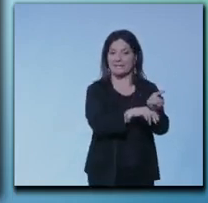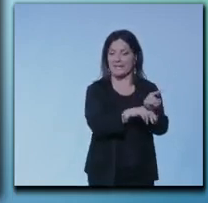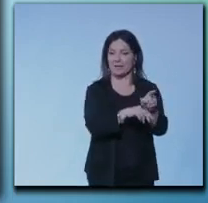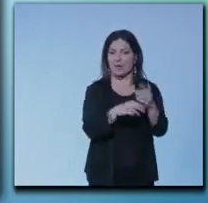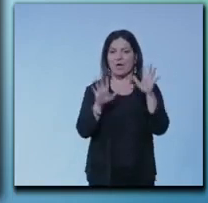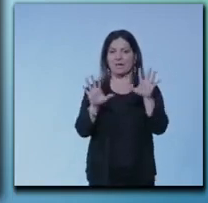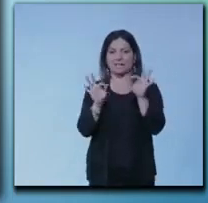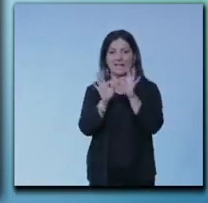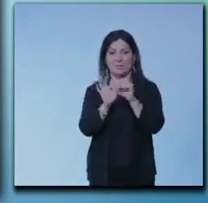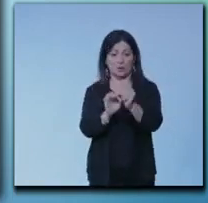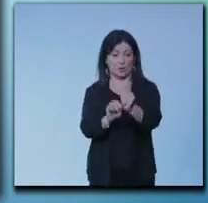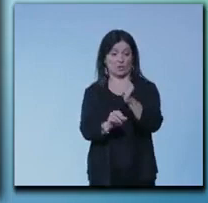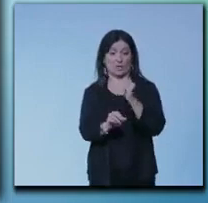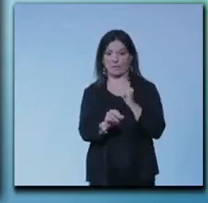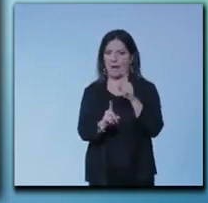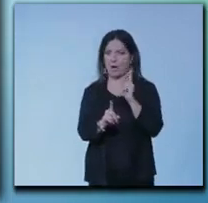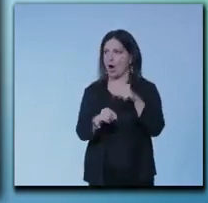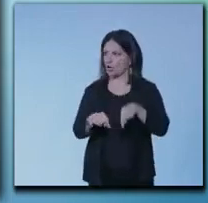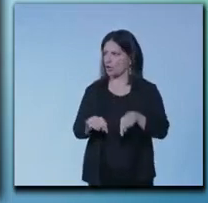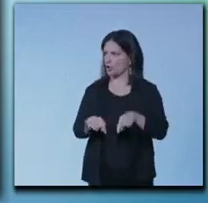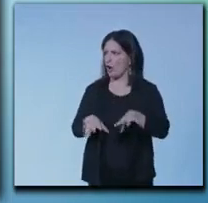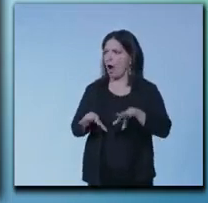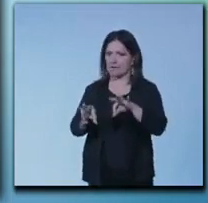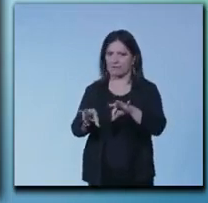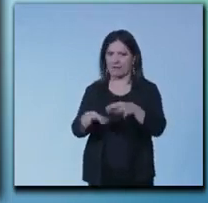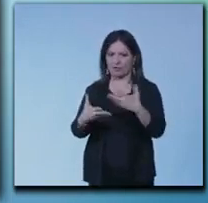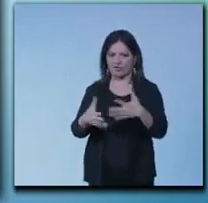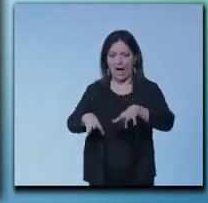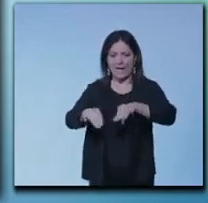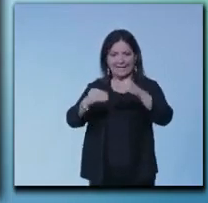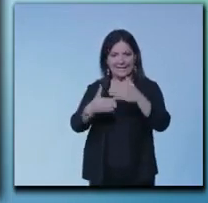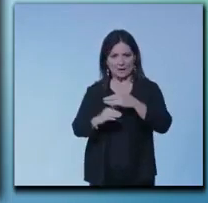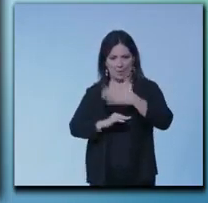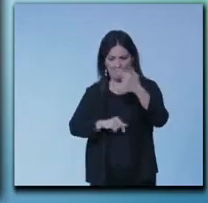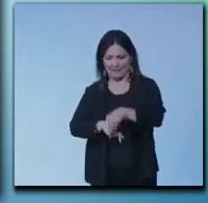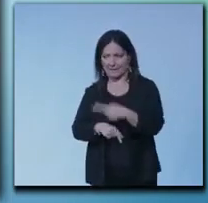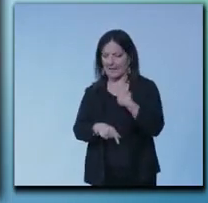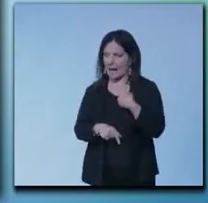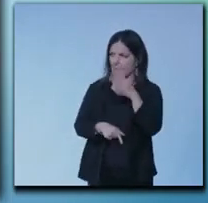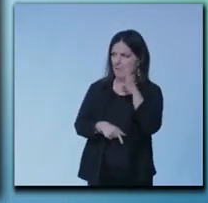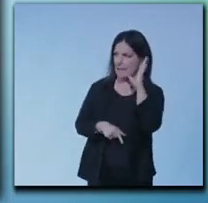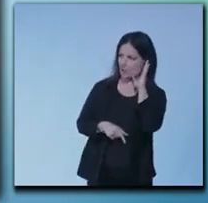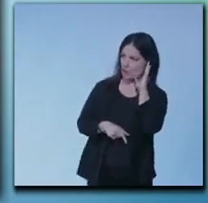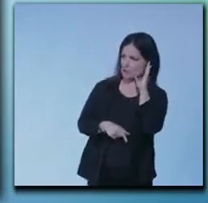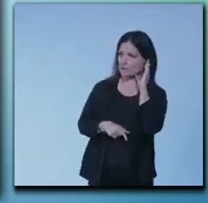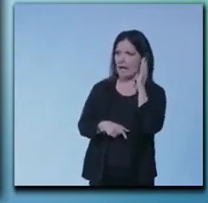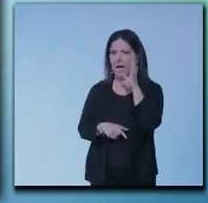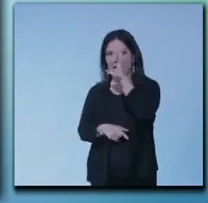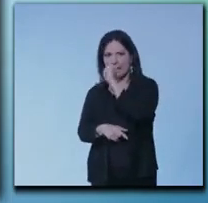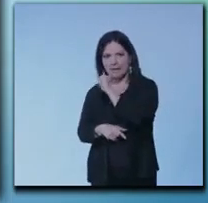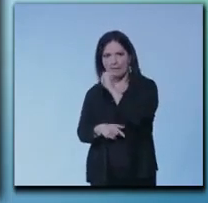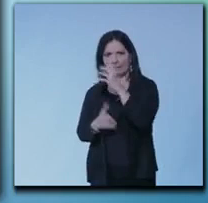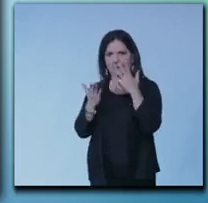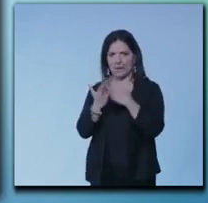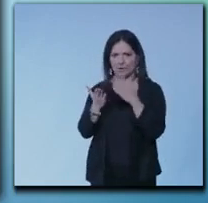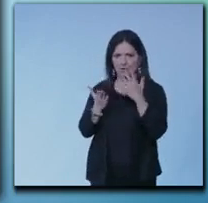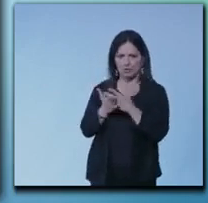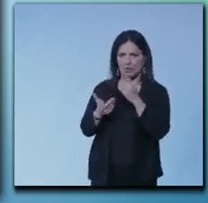'intervento, ma già inizio mattinata per ascoltare, per capire, per studiare, perché mi sono scelto